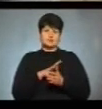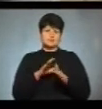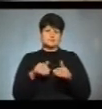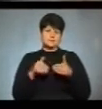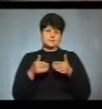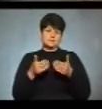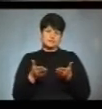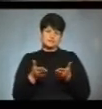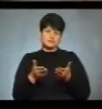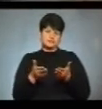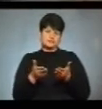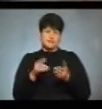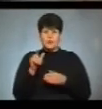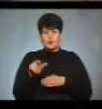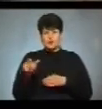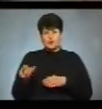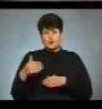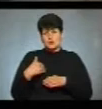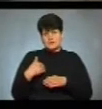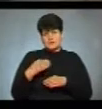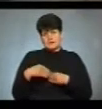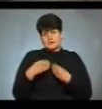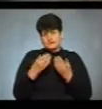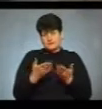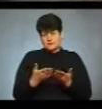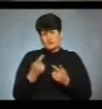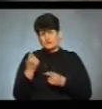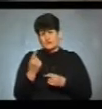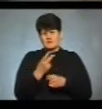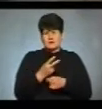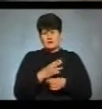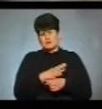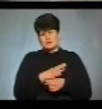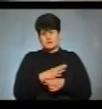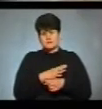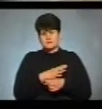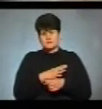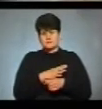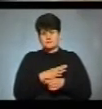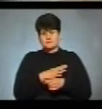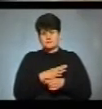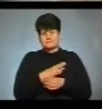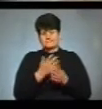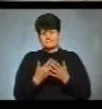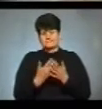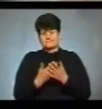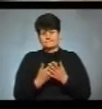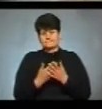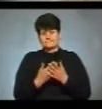які люди хотіли поставити. Одне-два з них були, скажімо так,